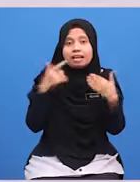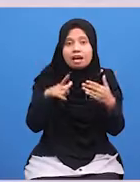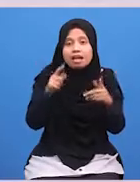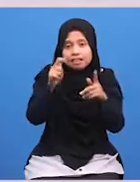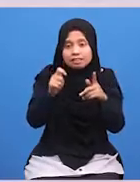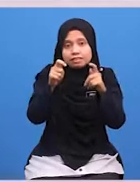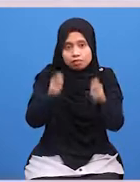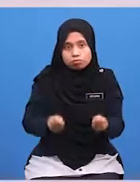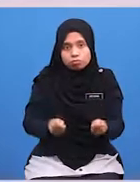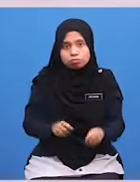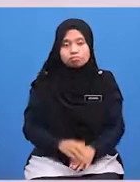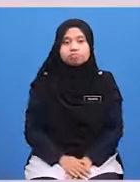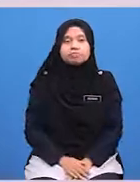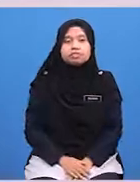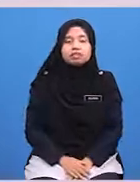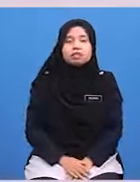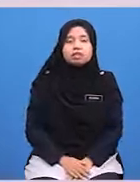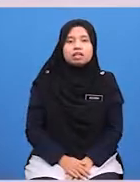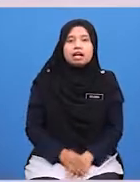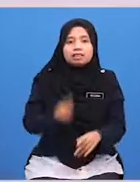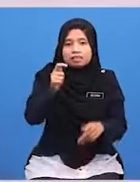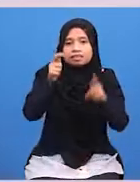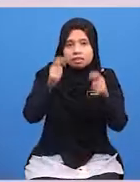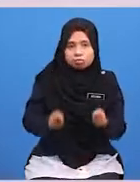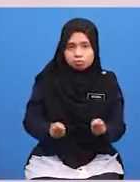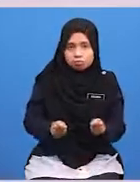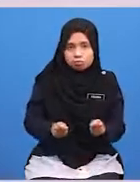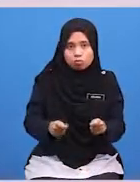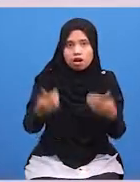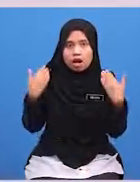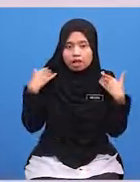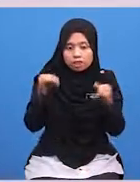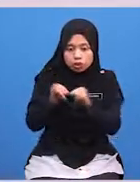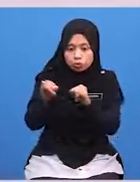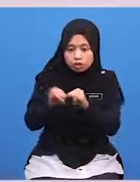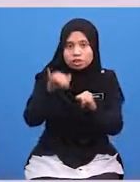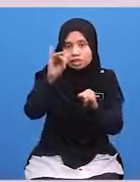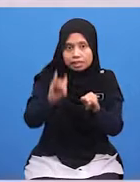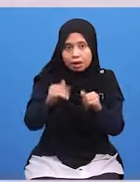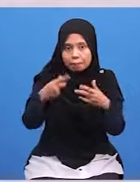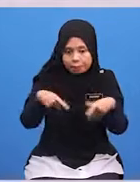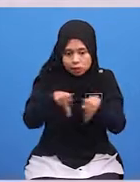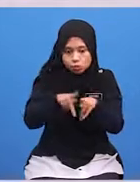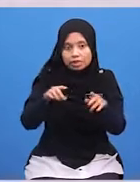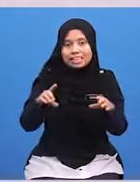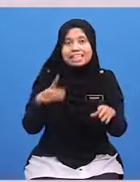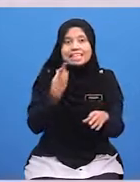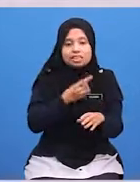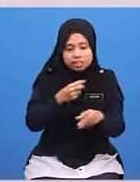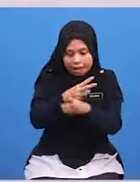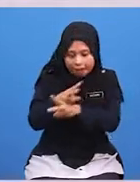Ya Sebagai Tetamu Ada Juga Yang Perlu Kita Amalkan